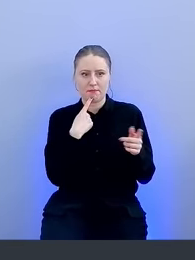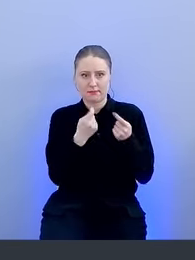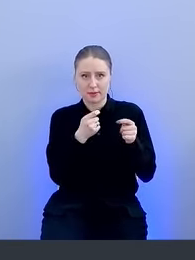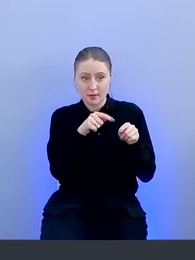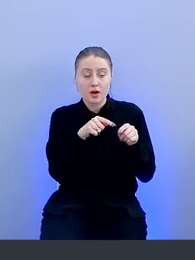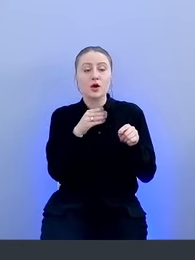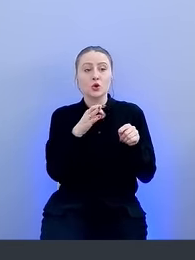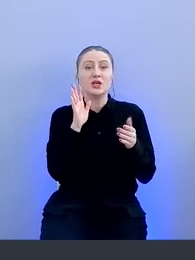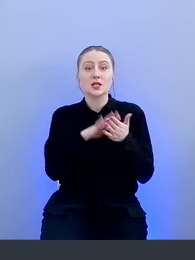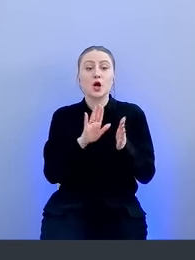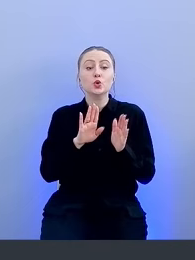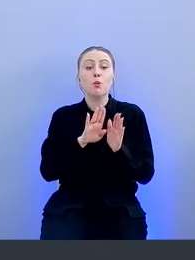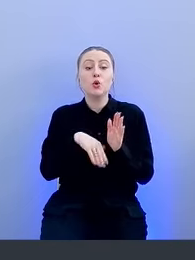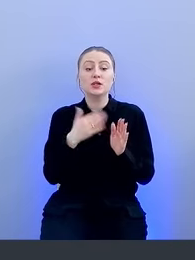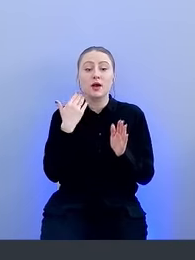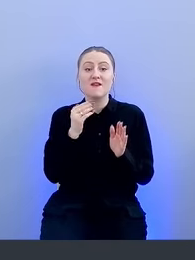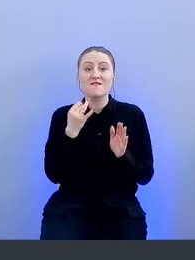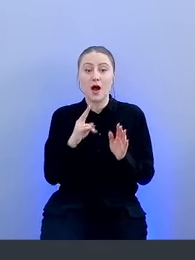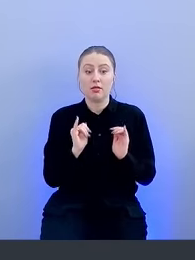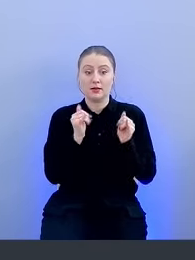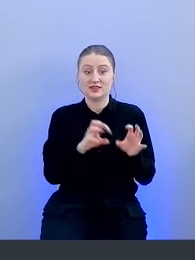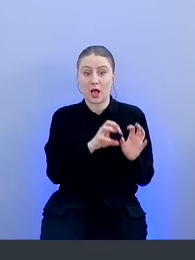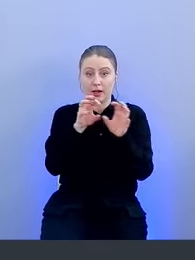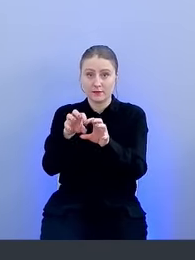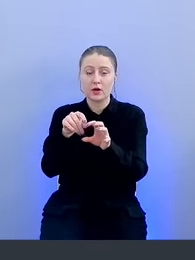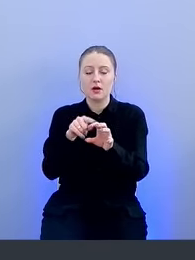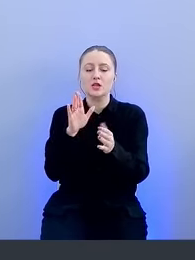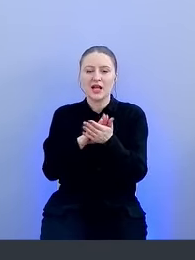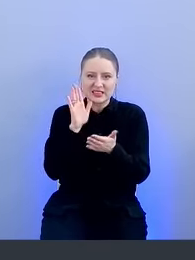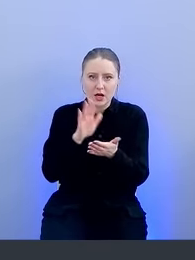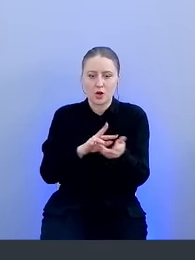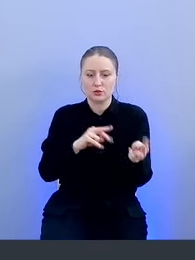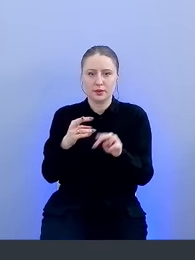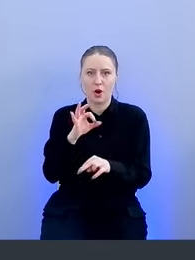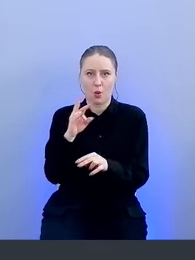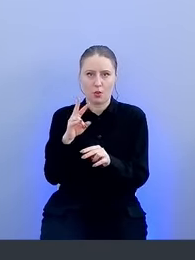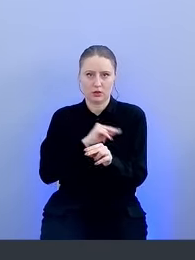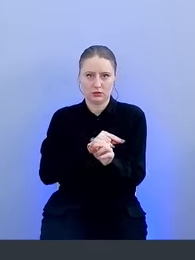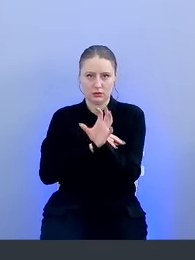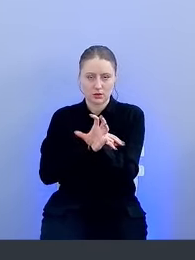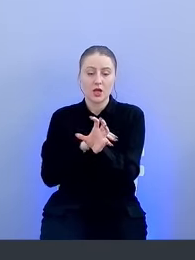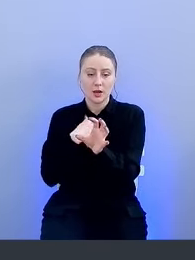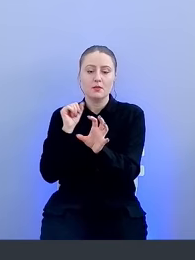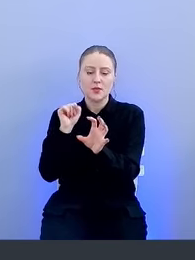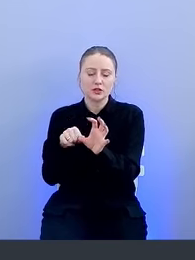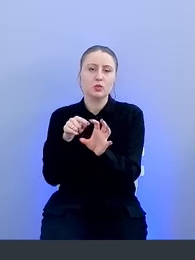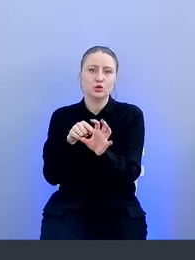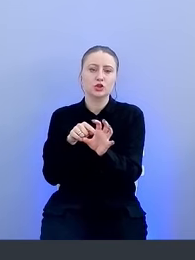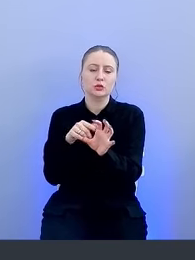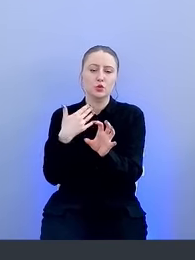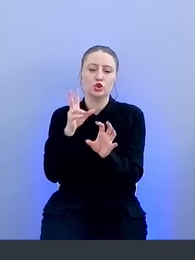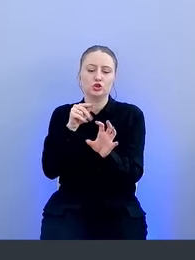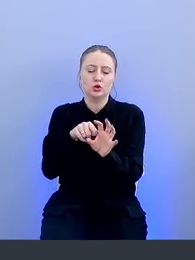сразу же после заливки файла указать, что она должна быть в режиме ON. То есть мы будем размечать сейчас всех тем, что они